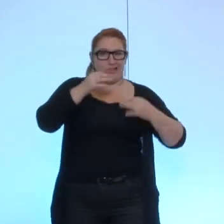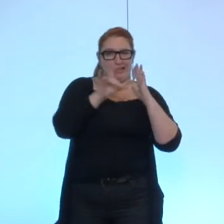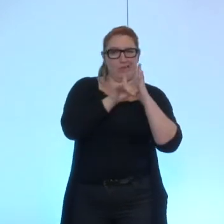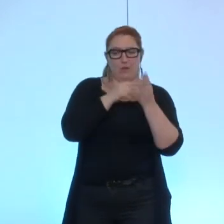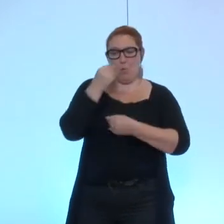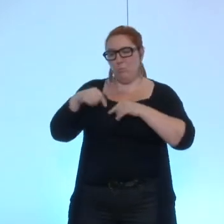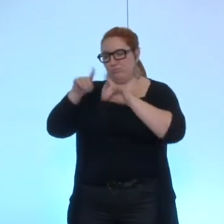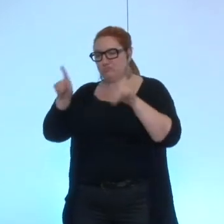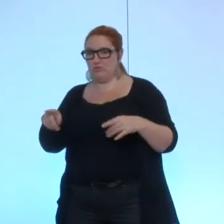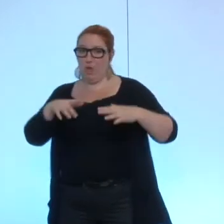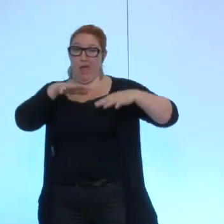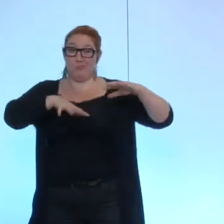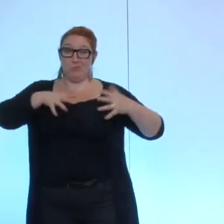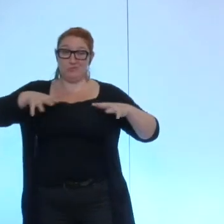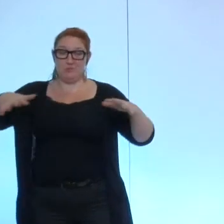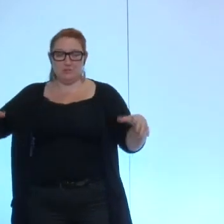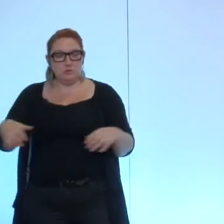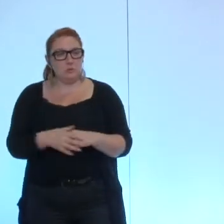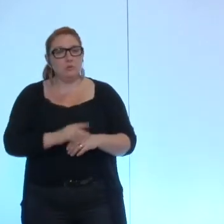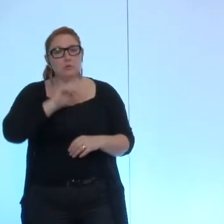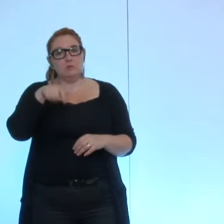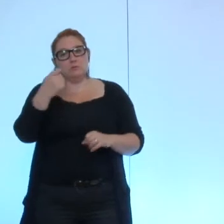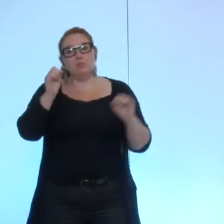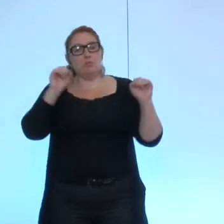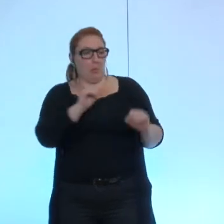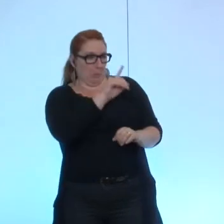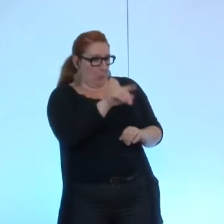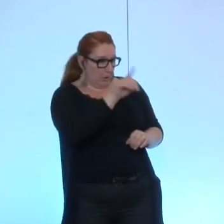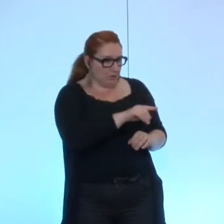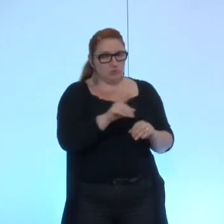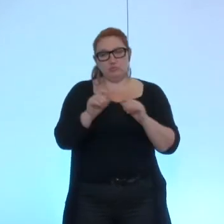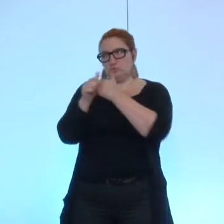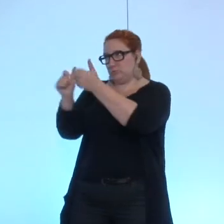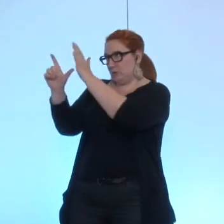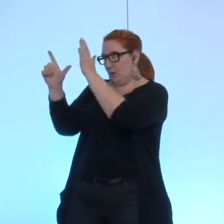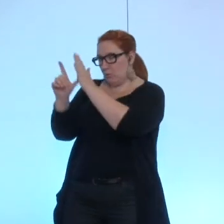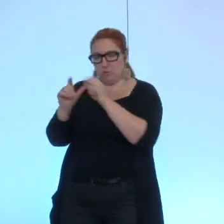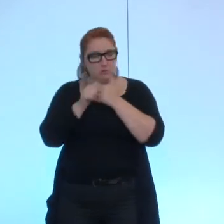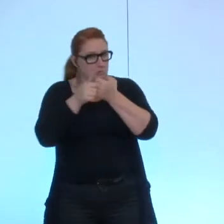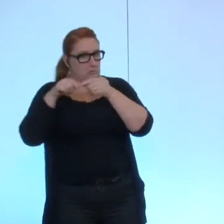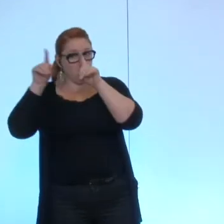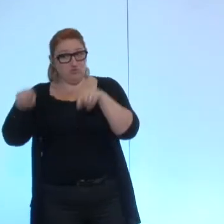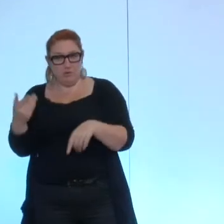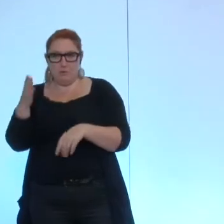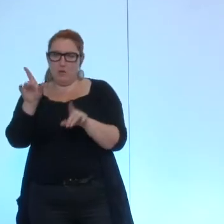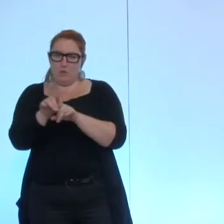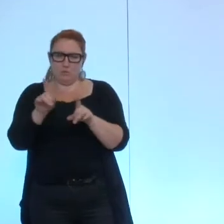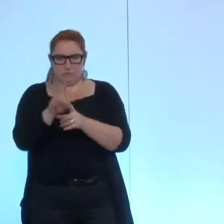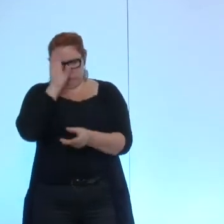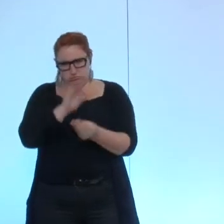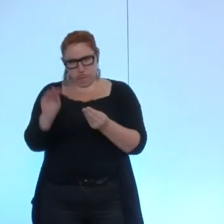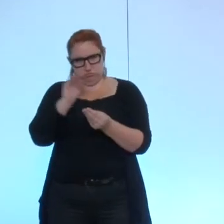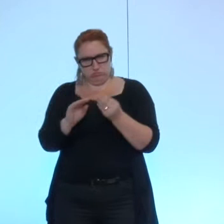peuvent trouver des corrections juridiques et budgétaires mais aussi un certain nombre d'interrogations sur l'avenir